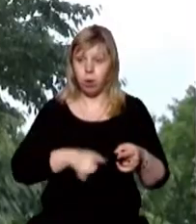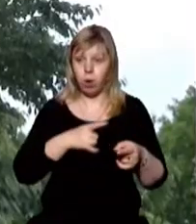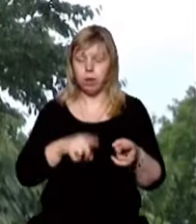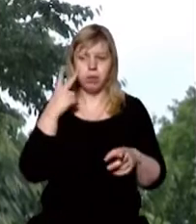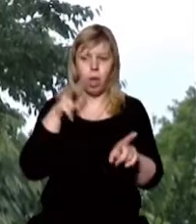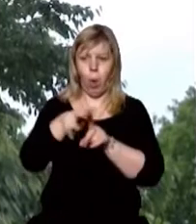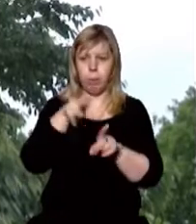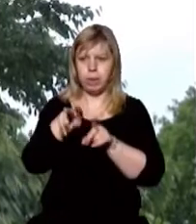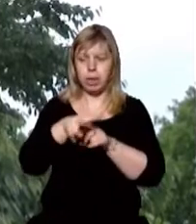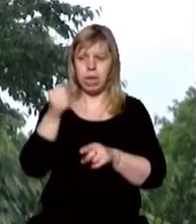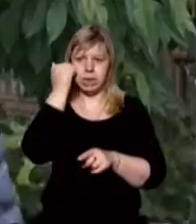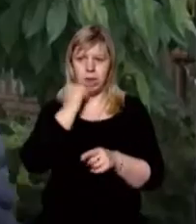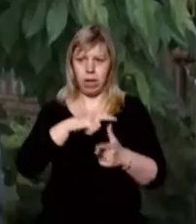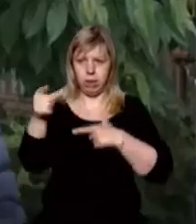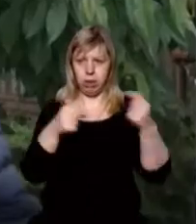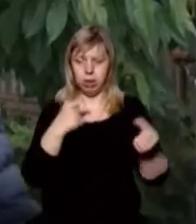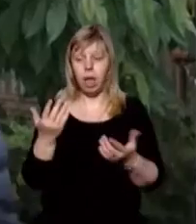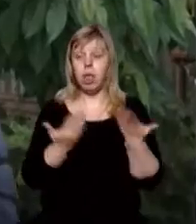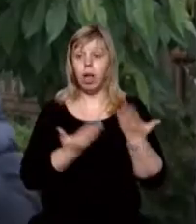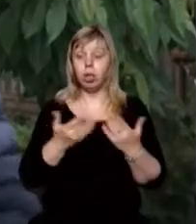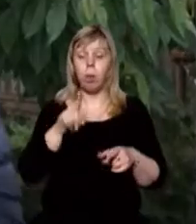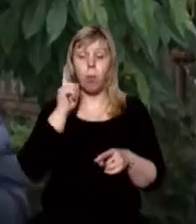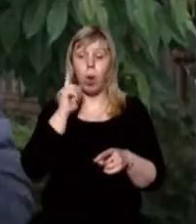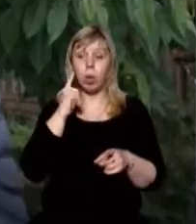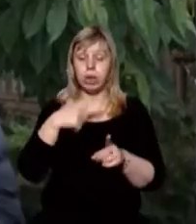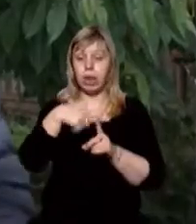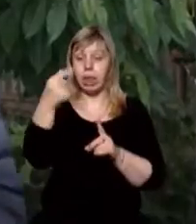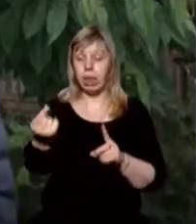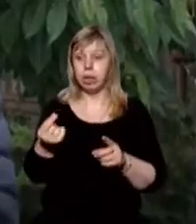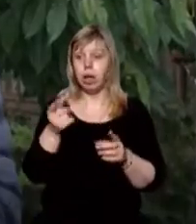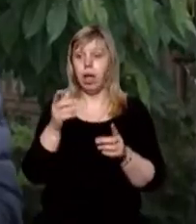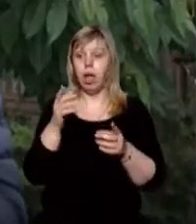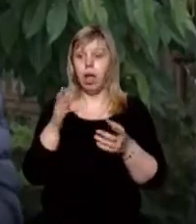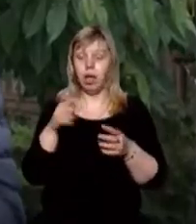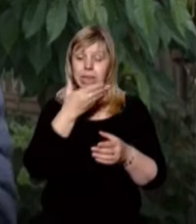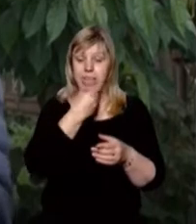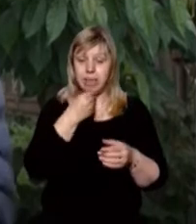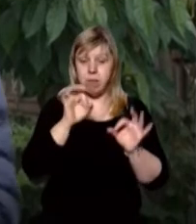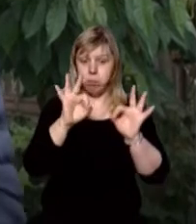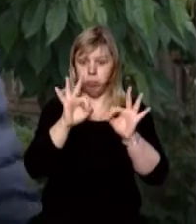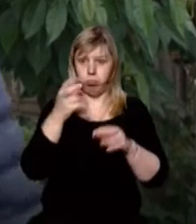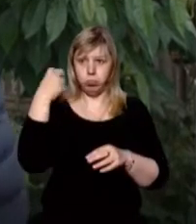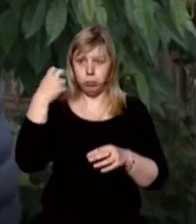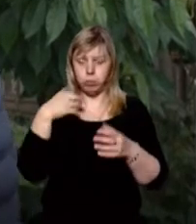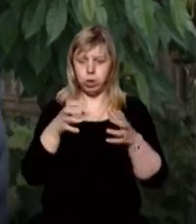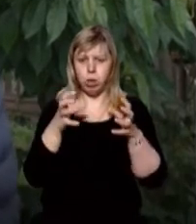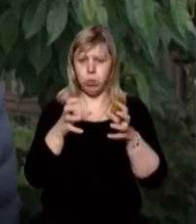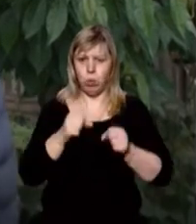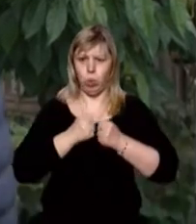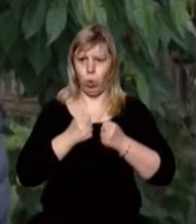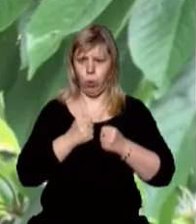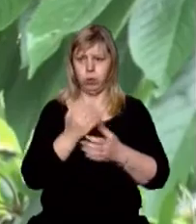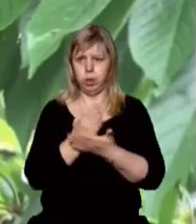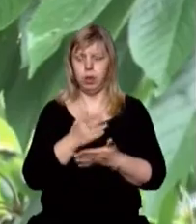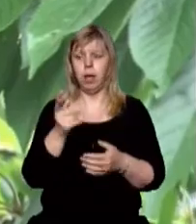обрізає старі гілки. Якщо молоді гілки, на них файні черешні більші і не так густо, як на старих